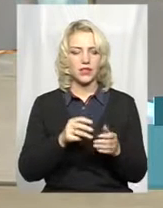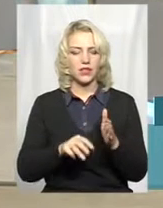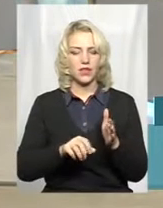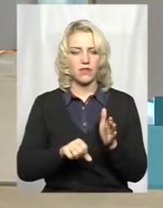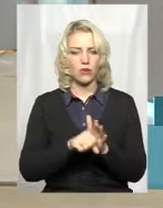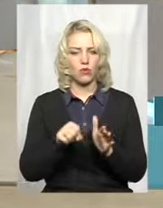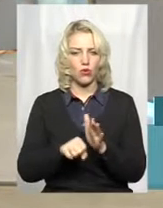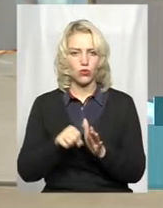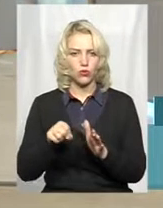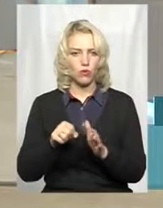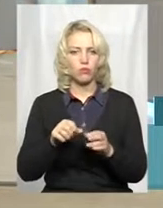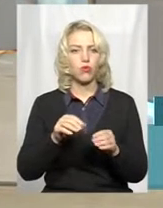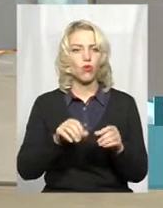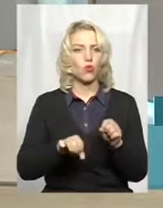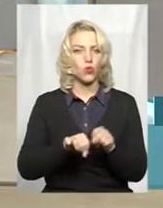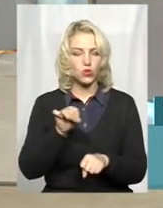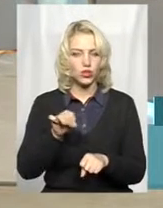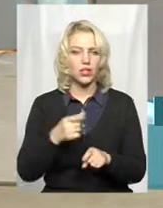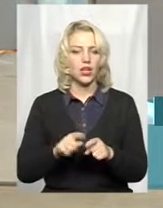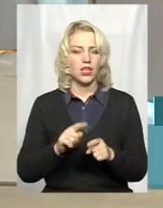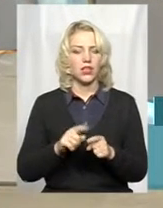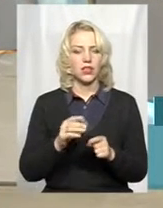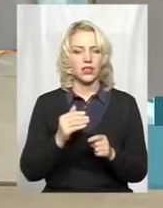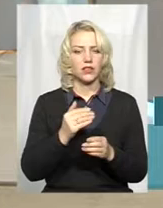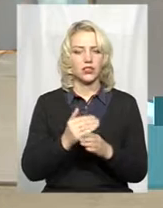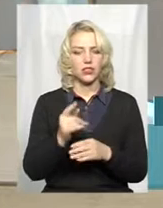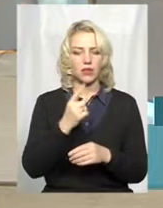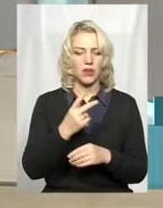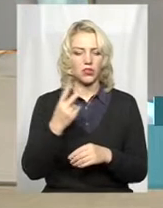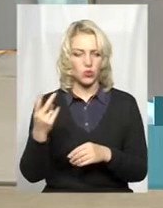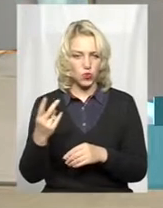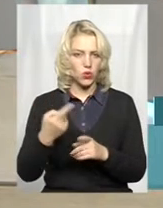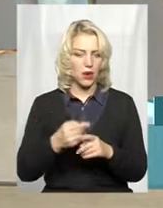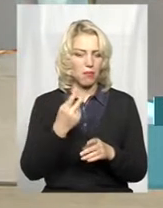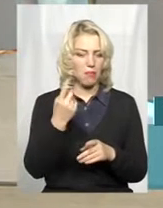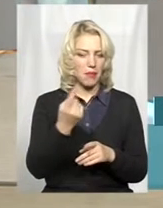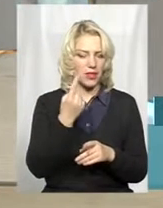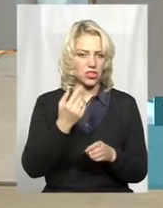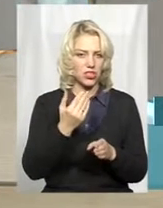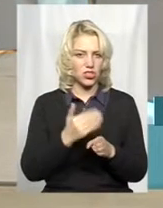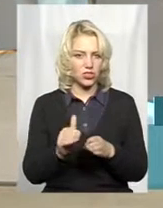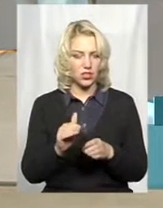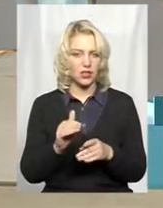статтєю 85, частина перша і друга. Перша частина – це